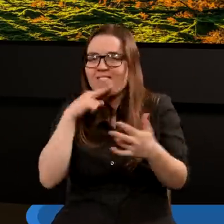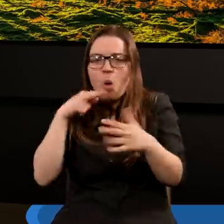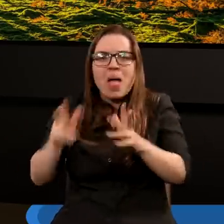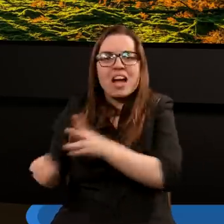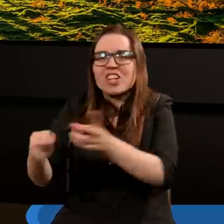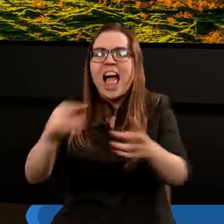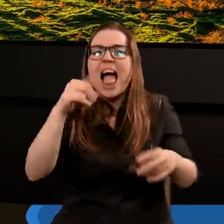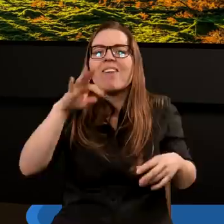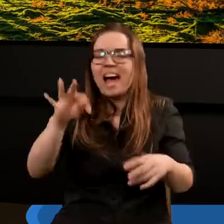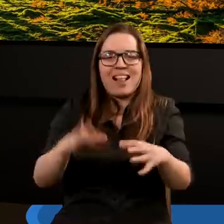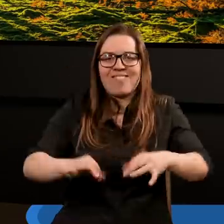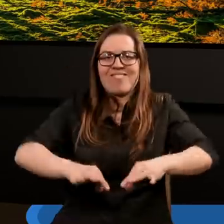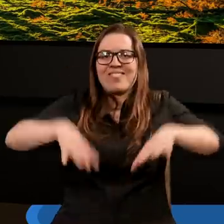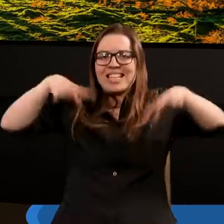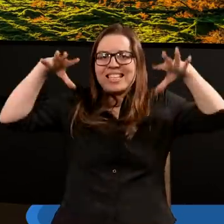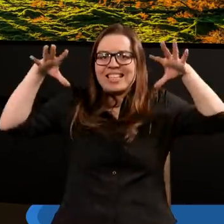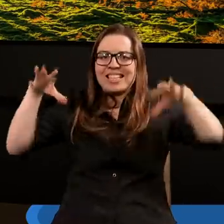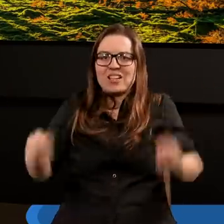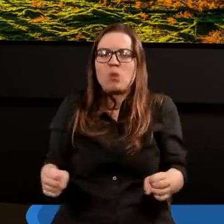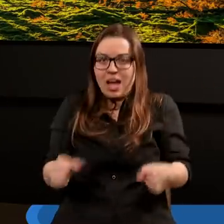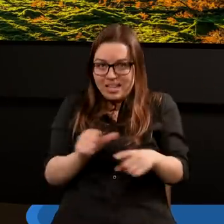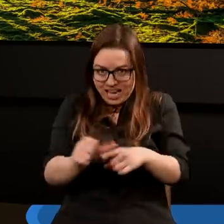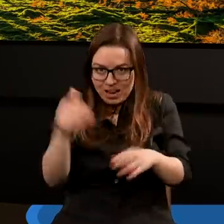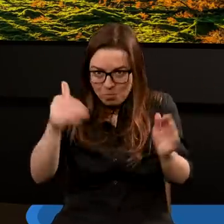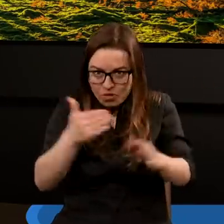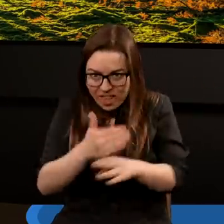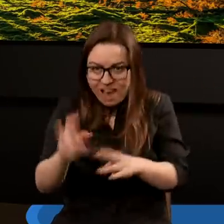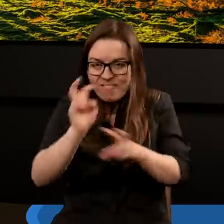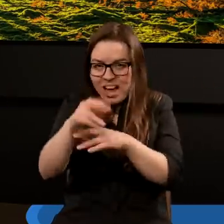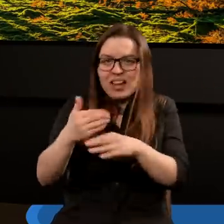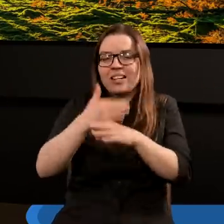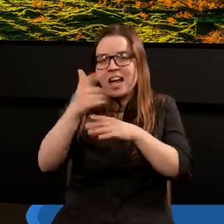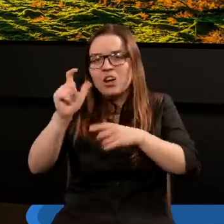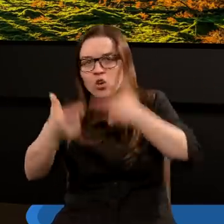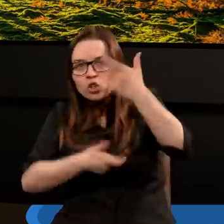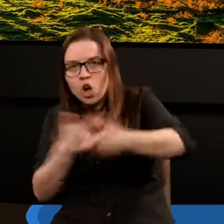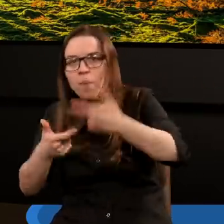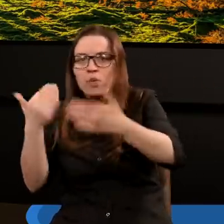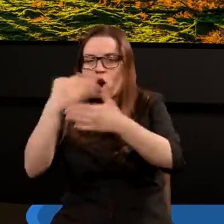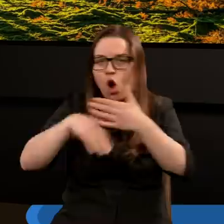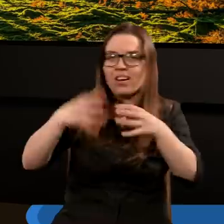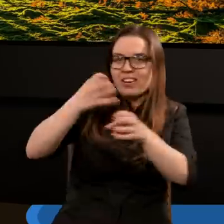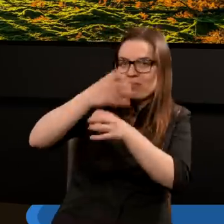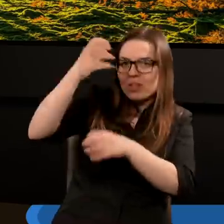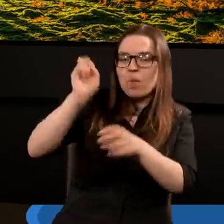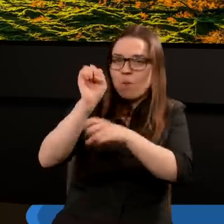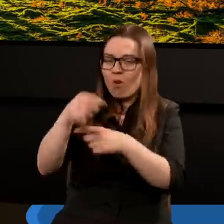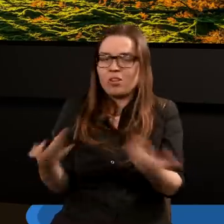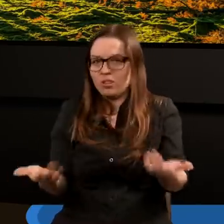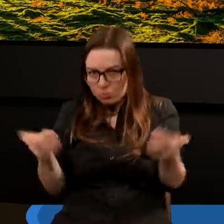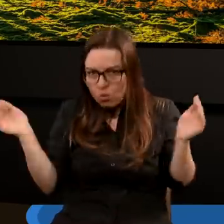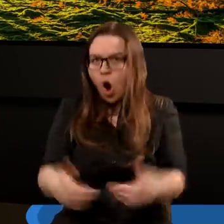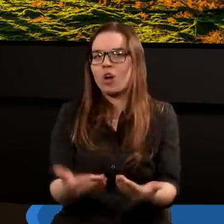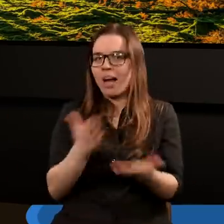ta rzeka wyschła, to jest możliwość, żeby wejść i żeby w końcu ten Babylon pokonać.